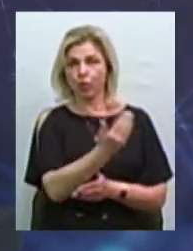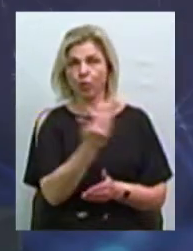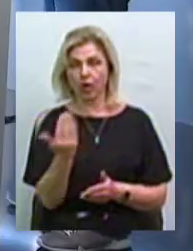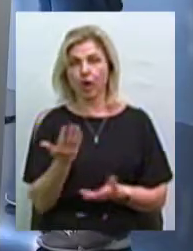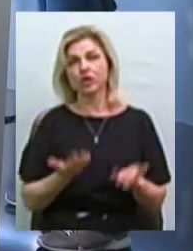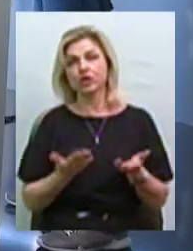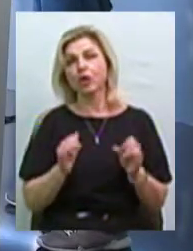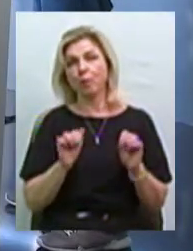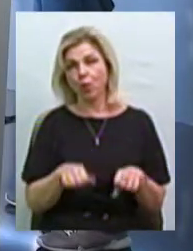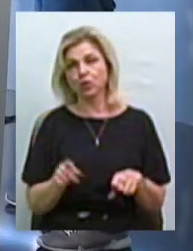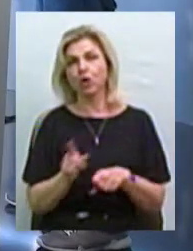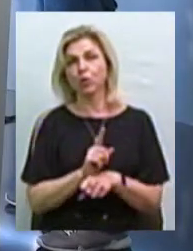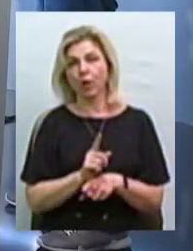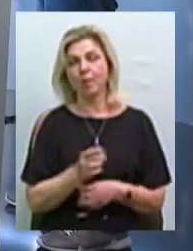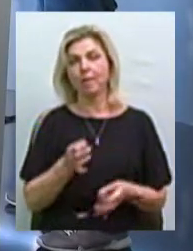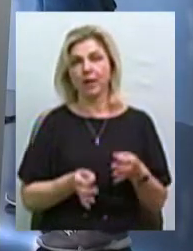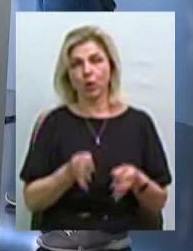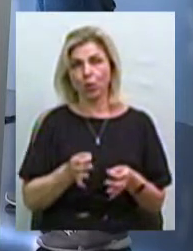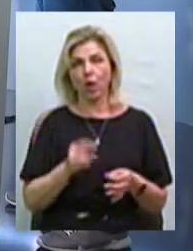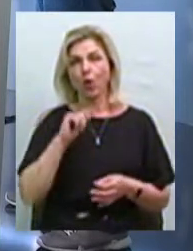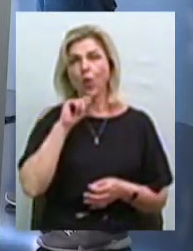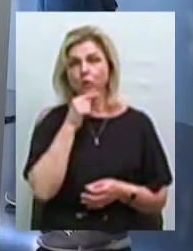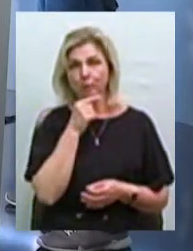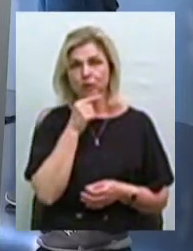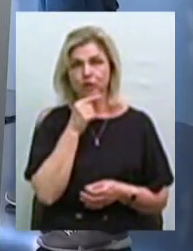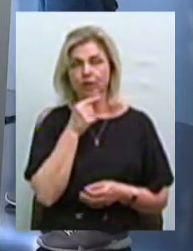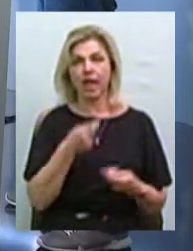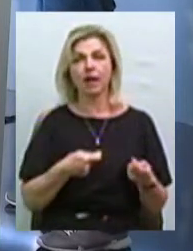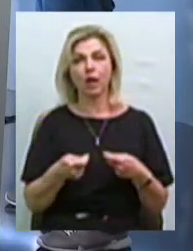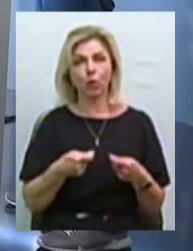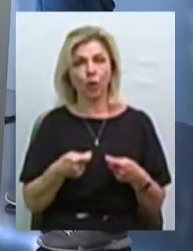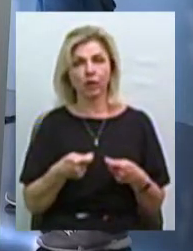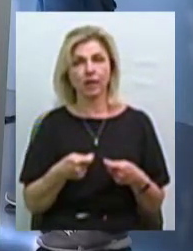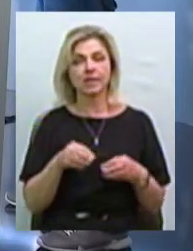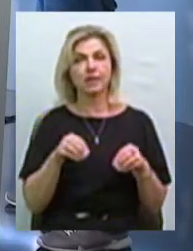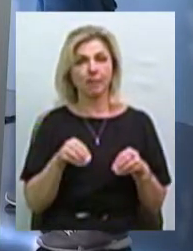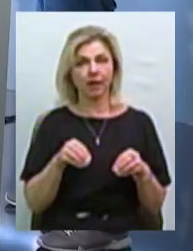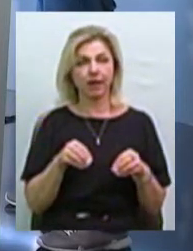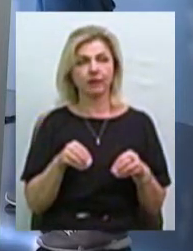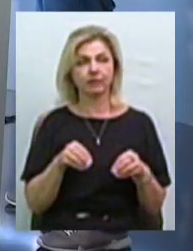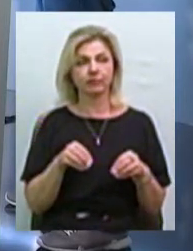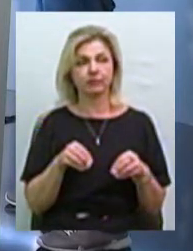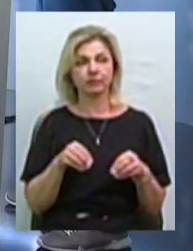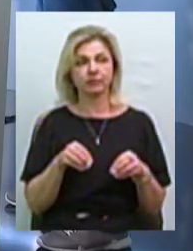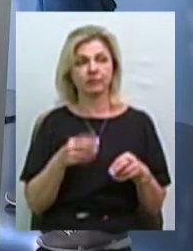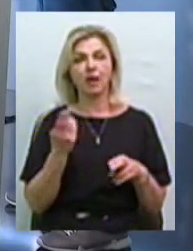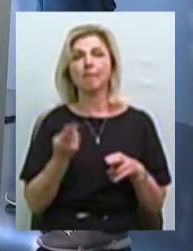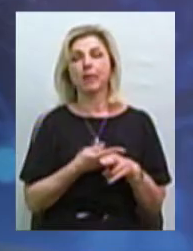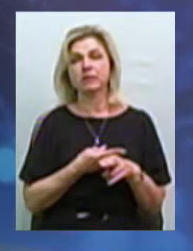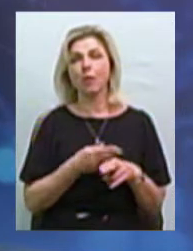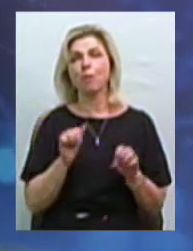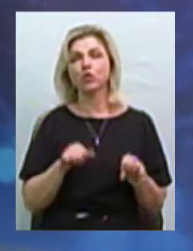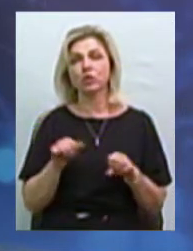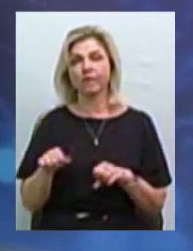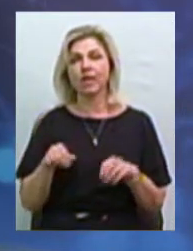нормальний, природній, економічний ринок землі, земельних відносин, без можливості